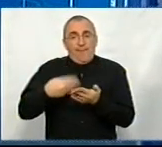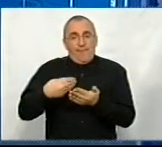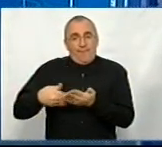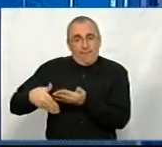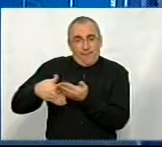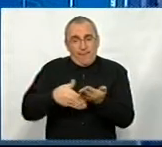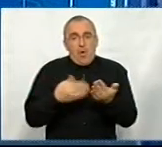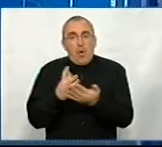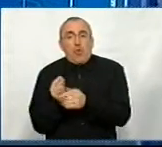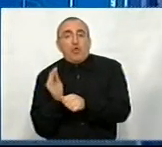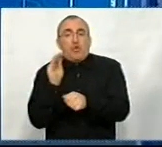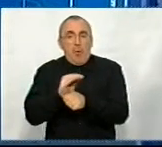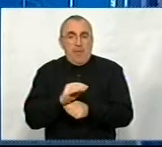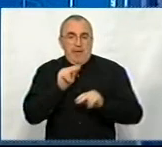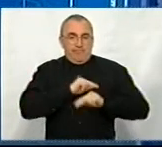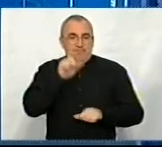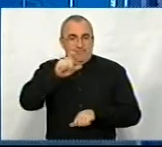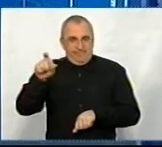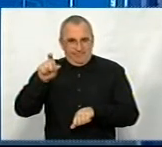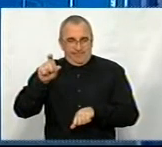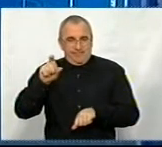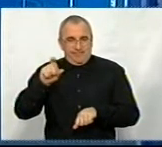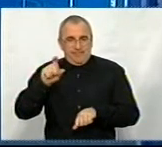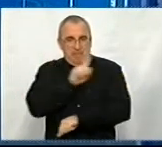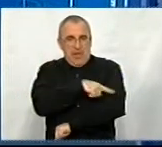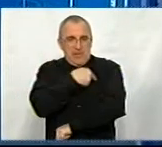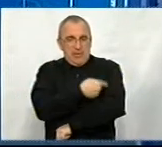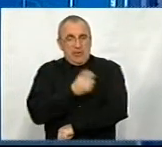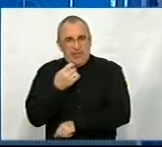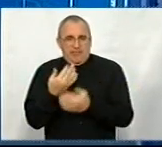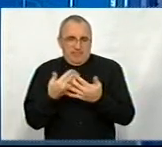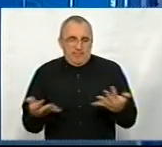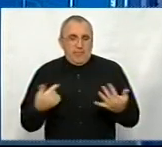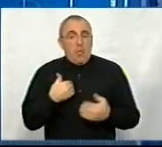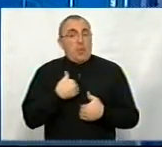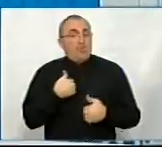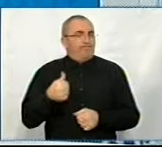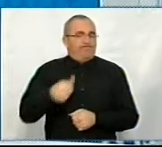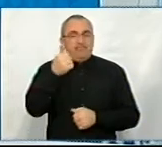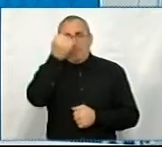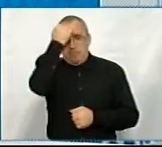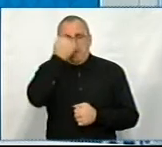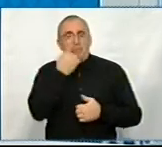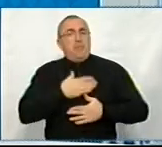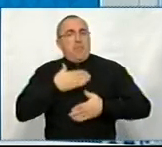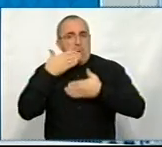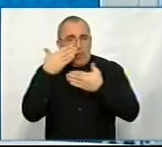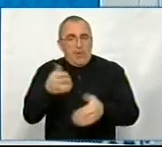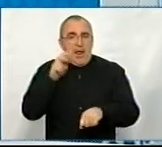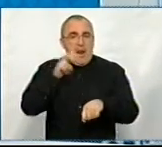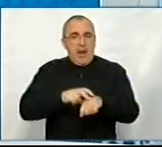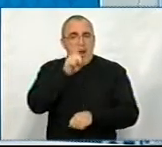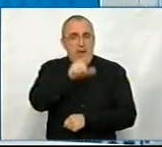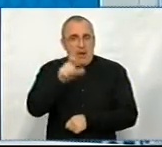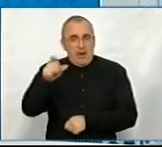доплат медичним працівникам і тому подібне? Ну, по-перше, я хотів би подякувати лікарям,